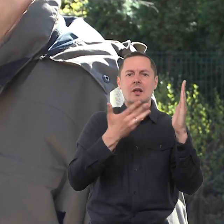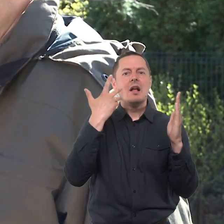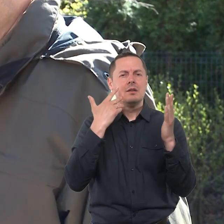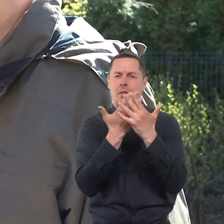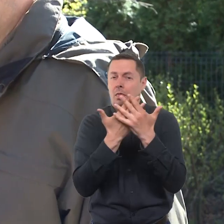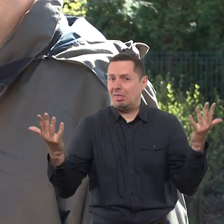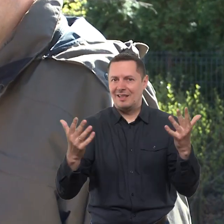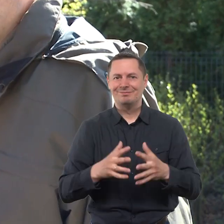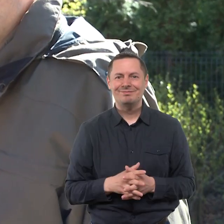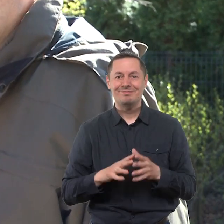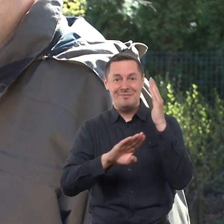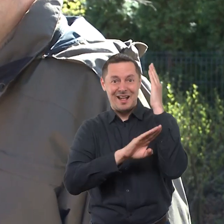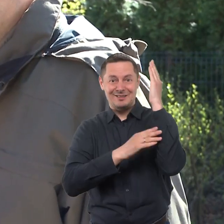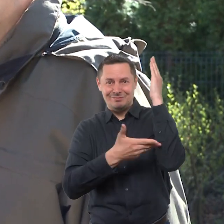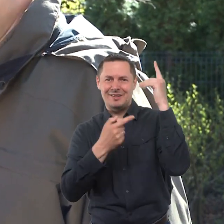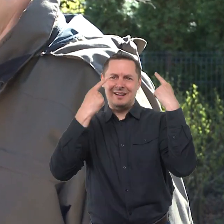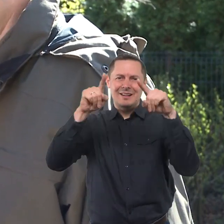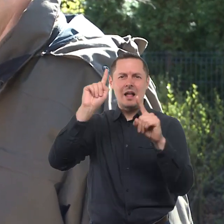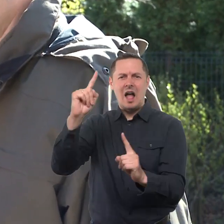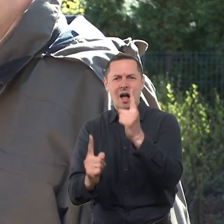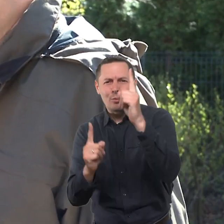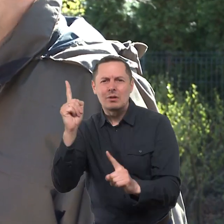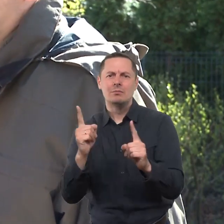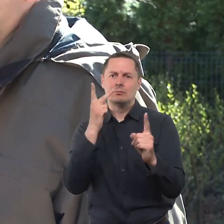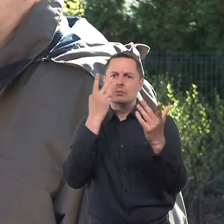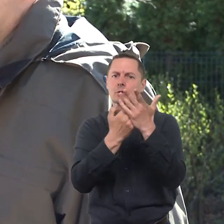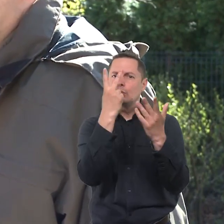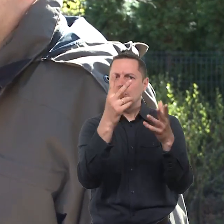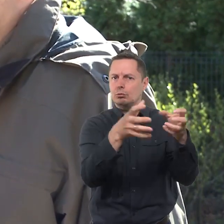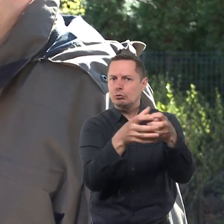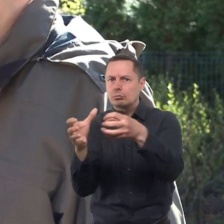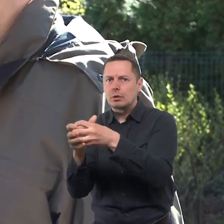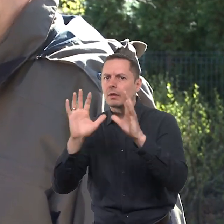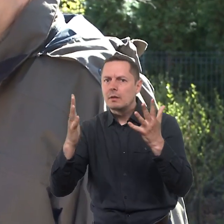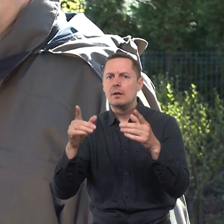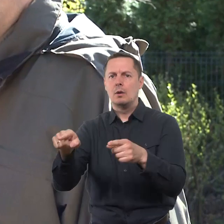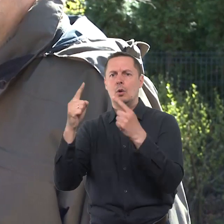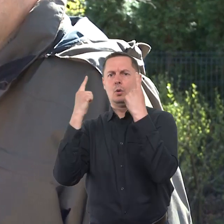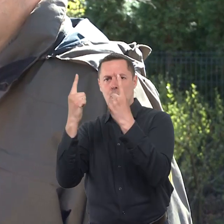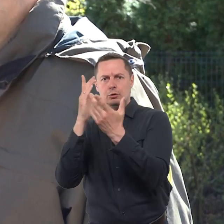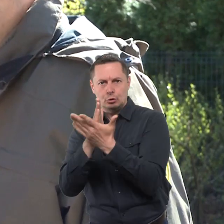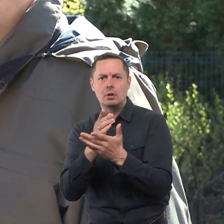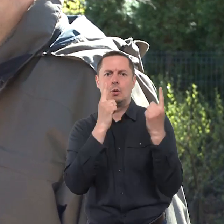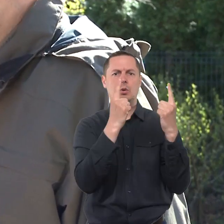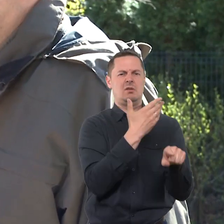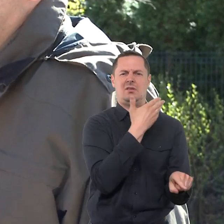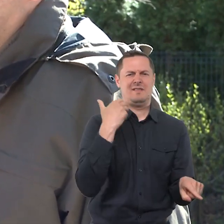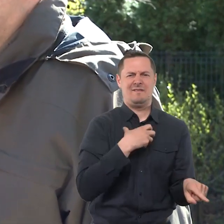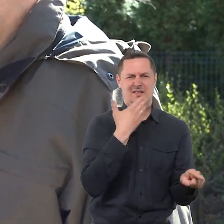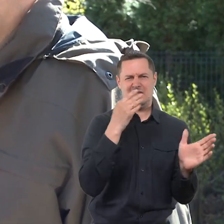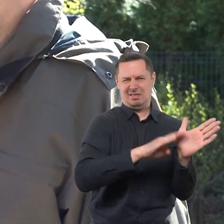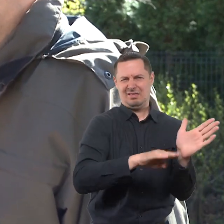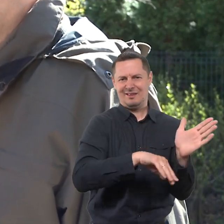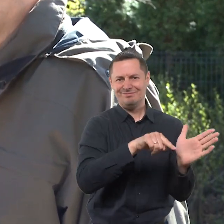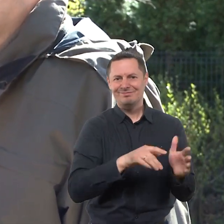visi kiti augalai yra priskrėjami prie saugotinų, nesaugotinų. Tai kad galėtumėm įvertinti